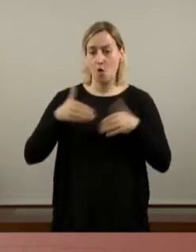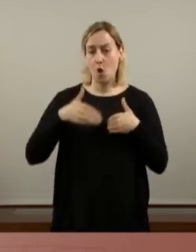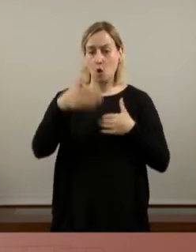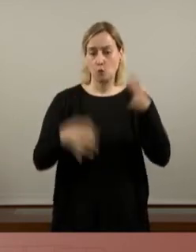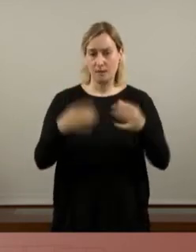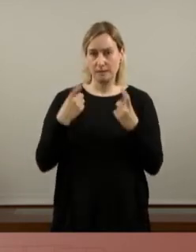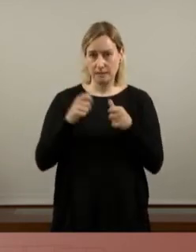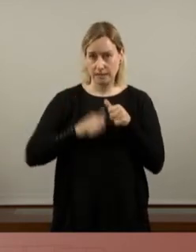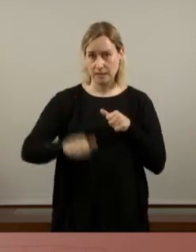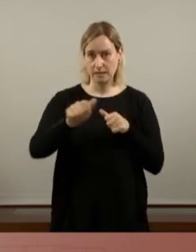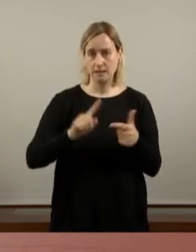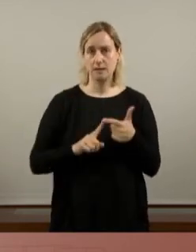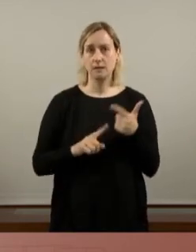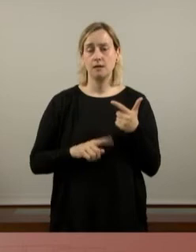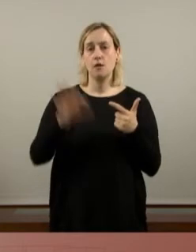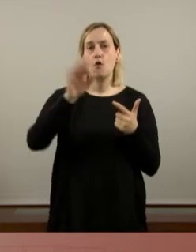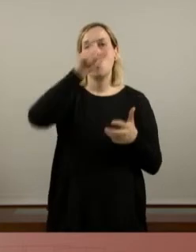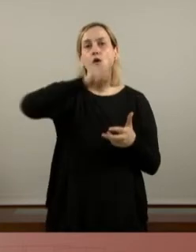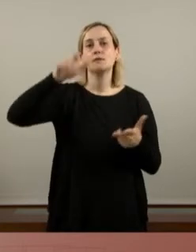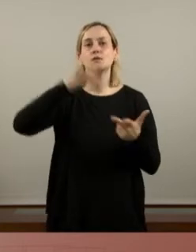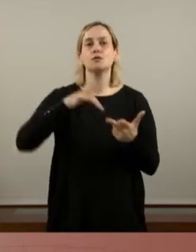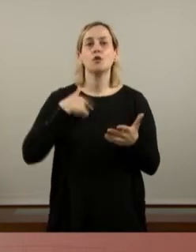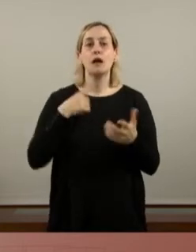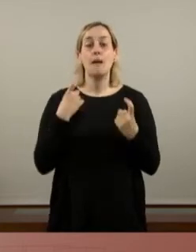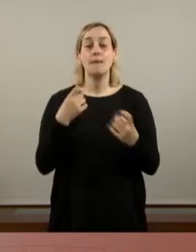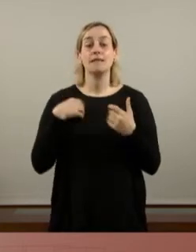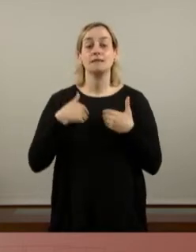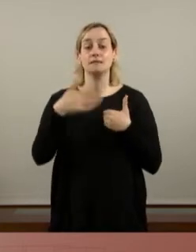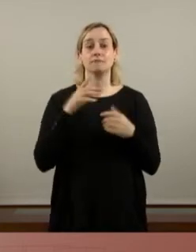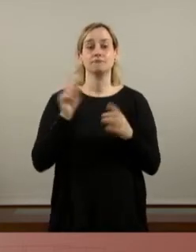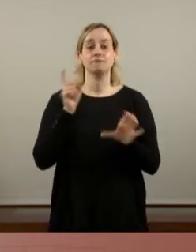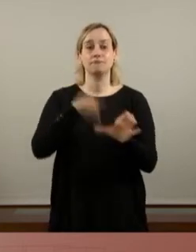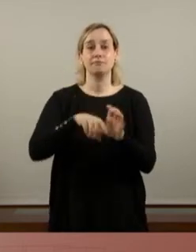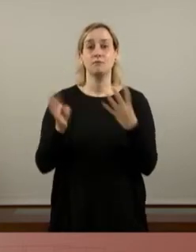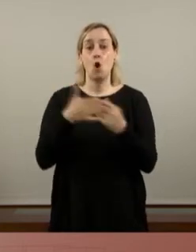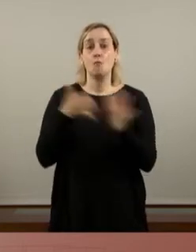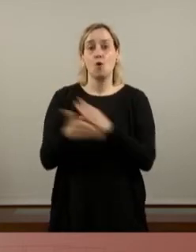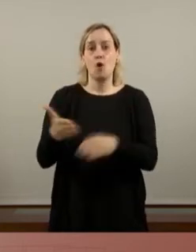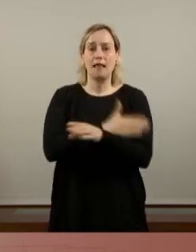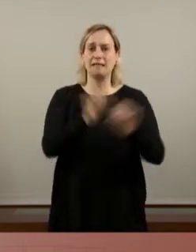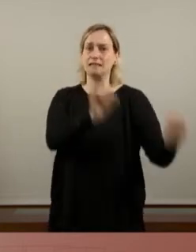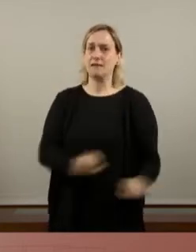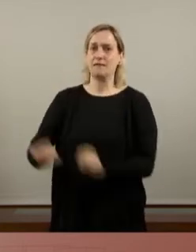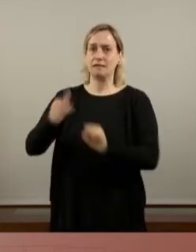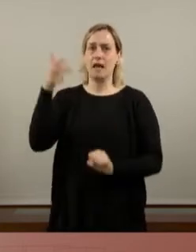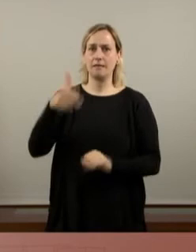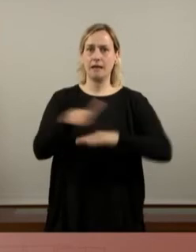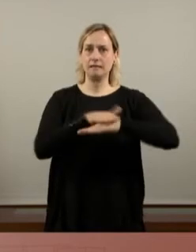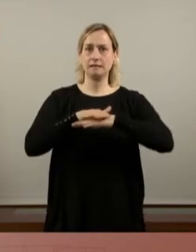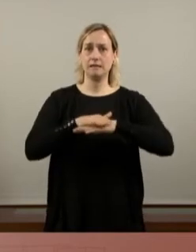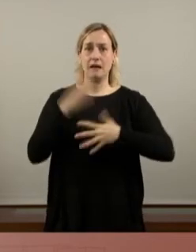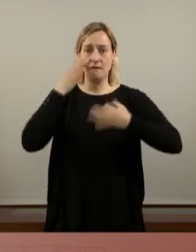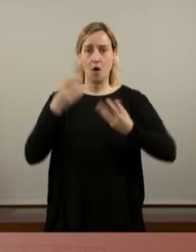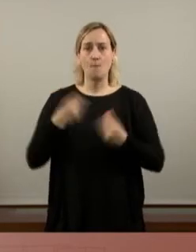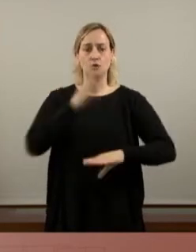tenen pendents o persones pendents d'entrar a presó per defensar drets fonamentals i sí, molts